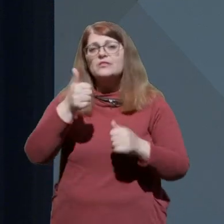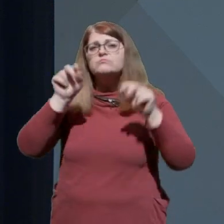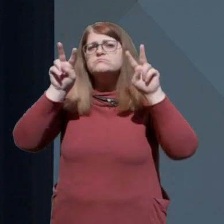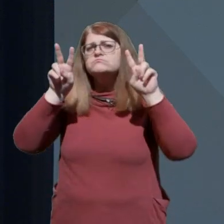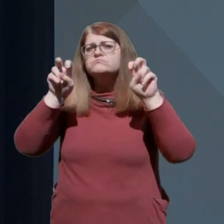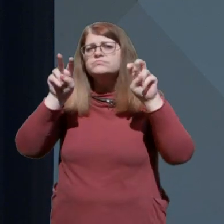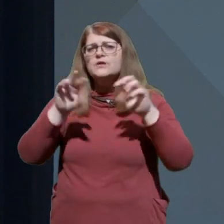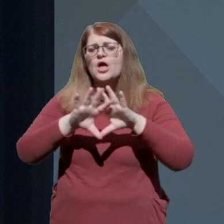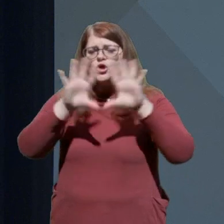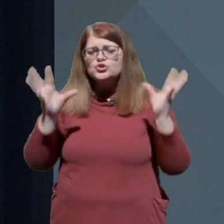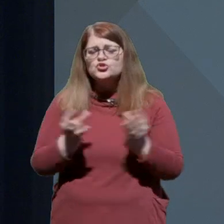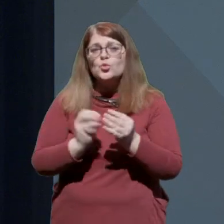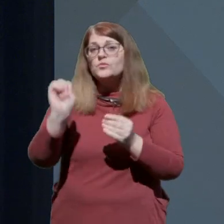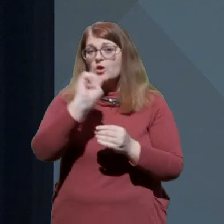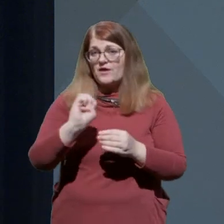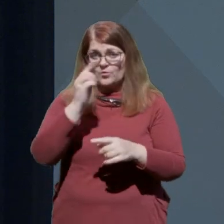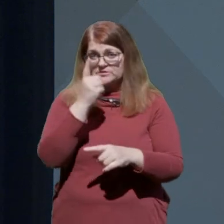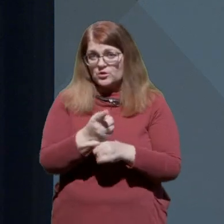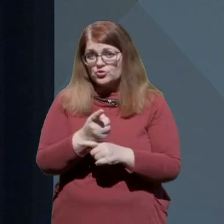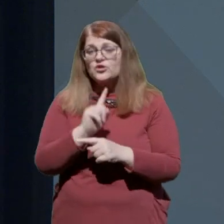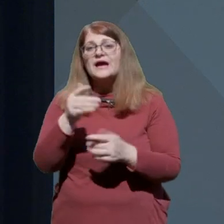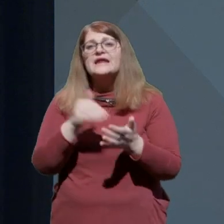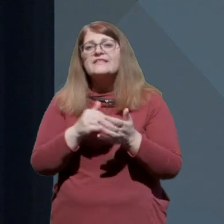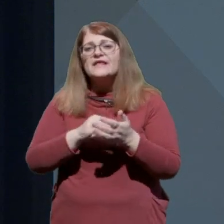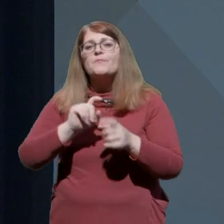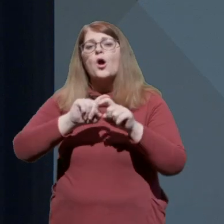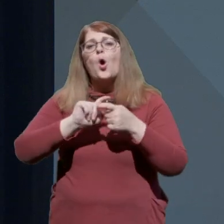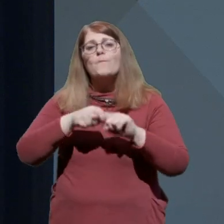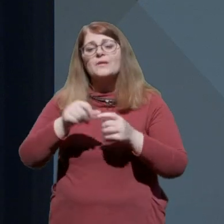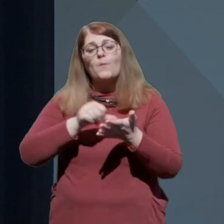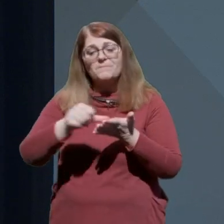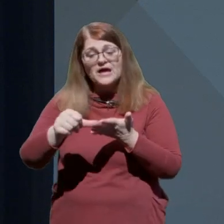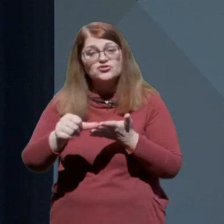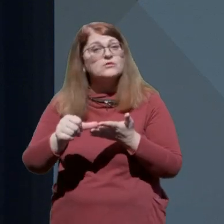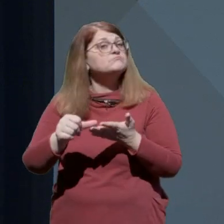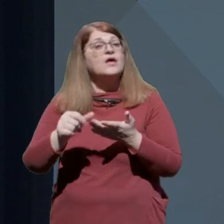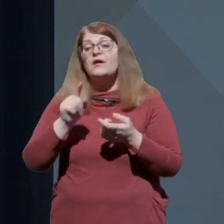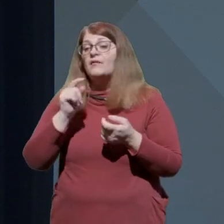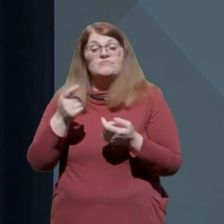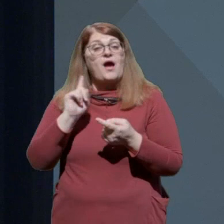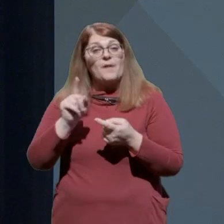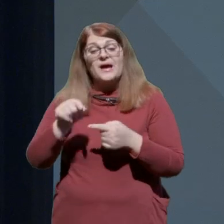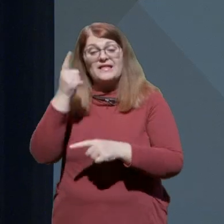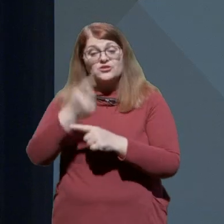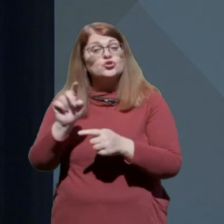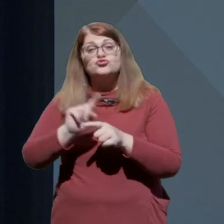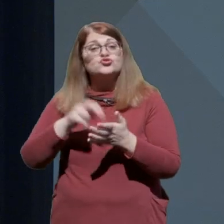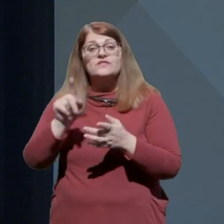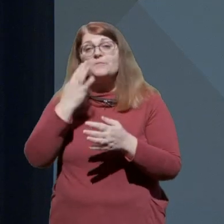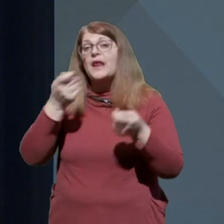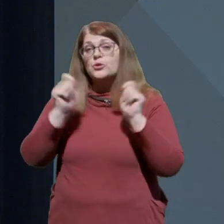skupno Evropsko naročilo, kjer je sveda treba opremo plačati, še ni bilo zaključeno z eno samo dobavo.